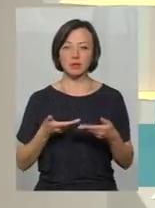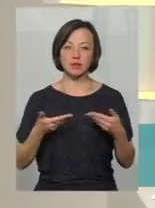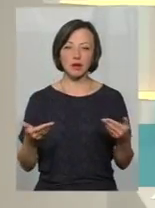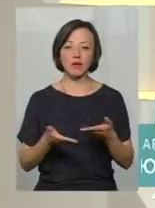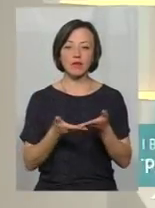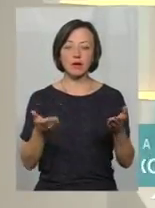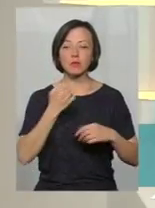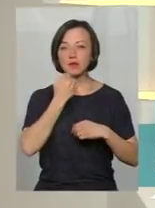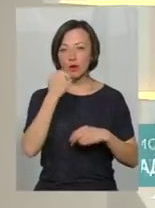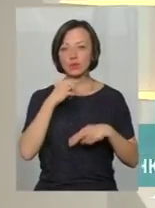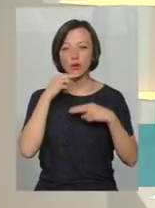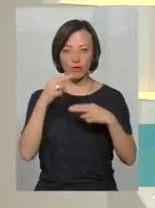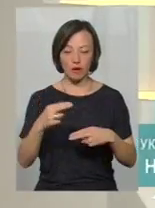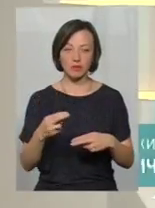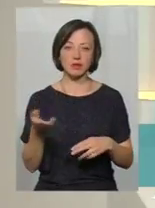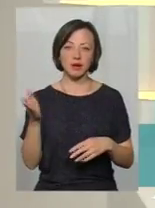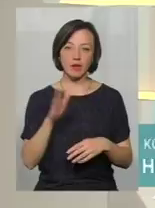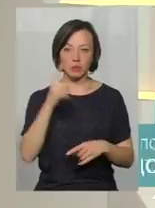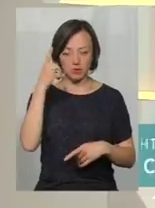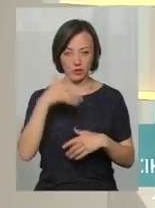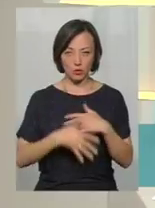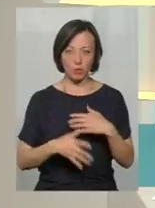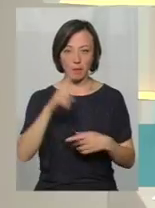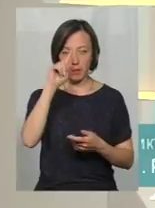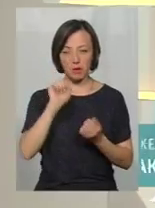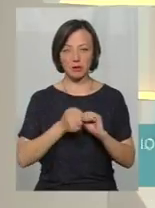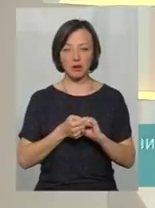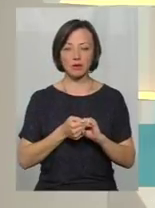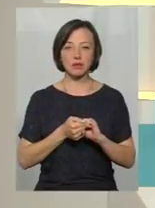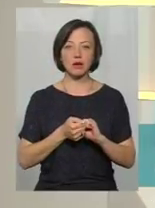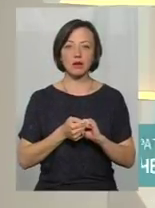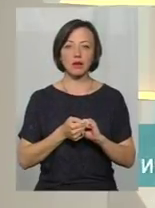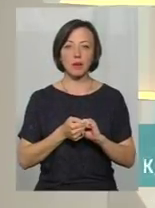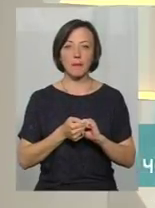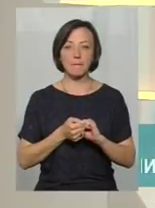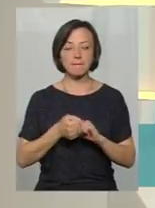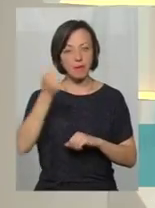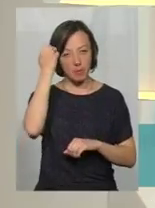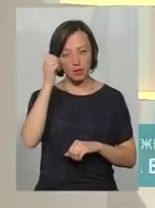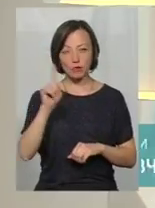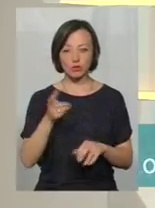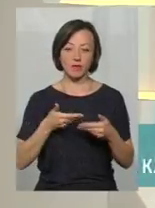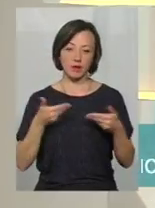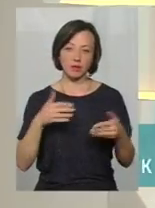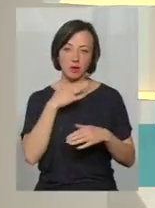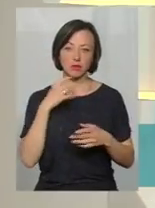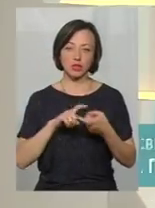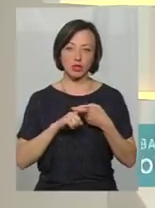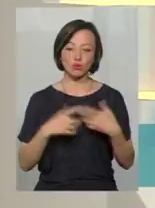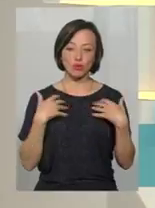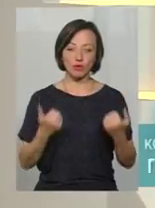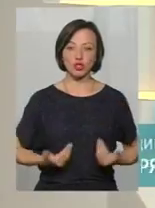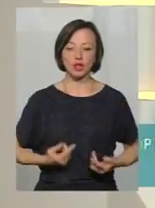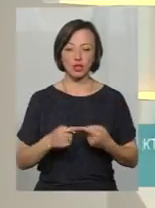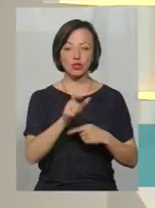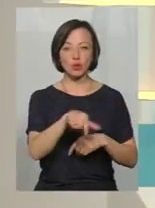глядачам дякую за увагу. Давайте будемо свідомими пам'ятати про те, що від нас багато залежить і здоров'я, і життя інших